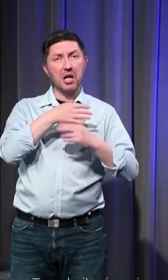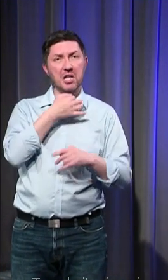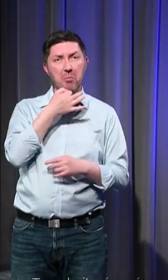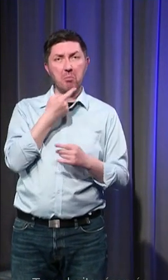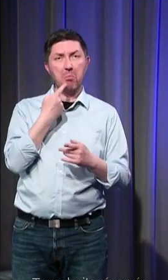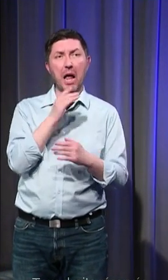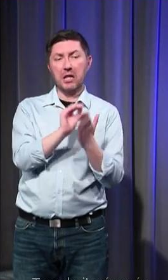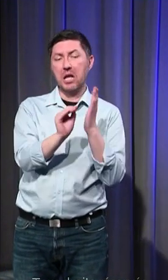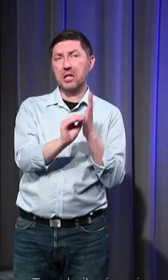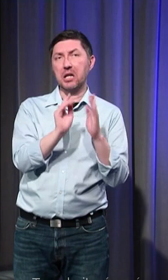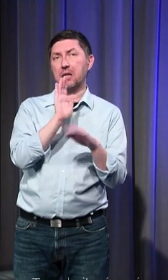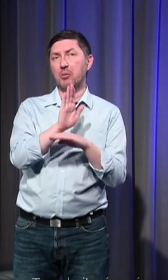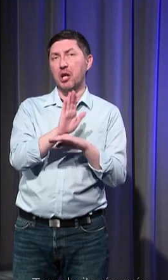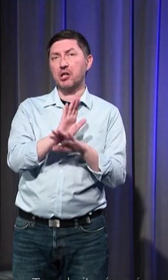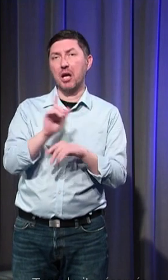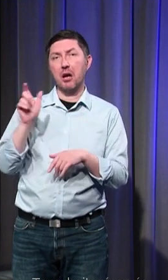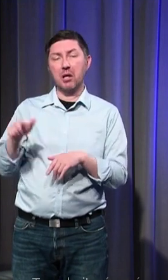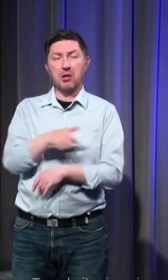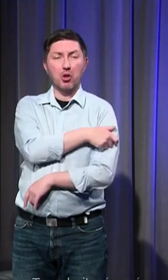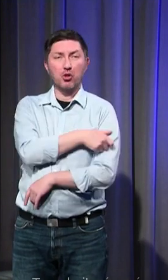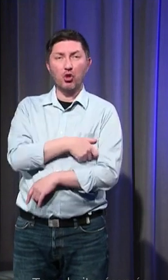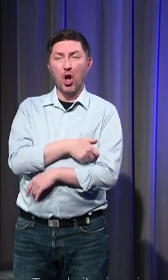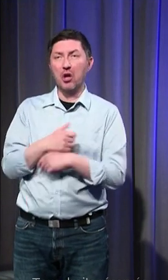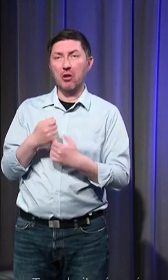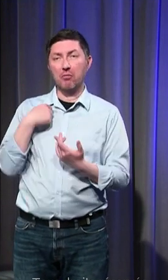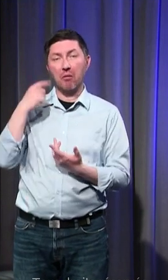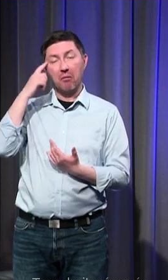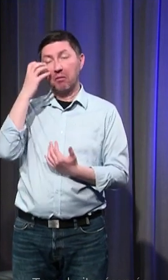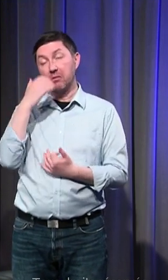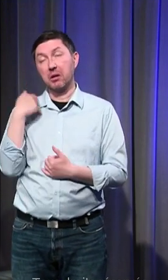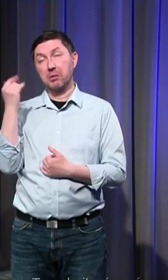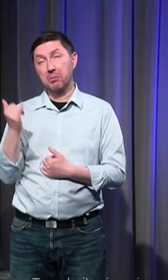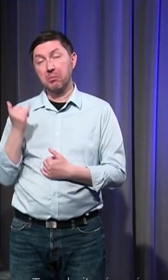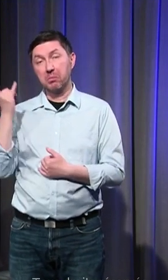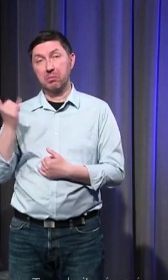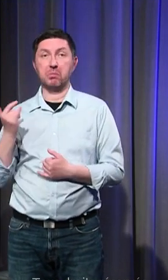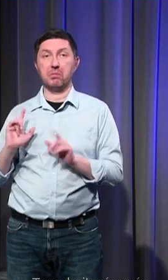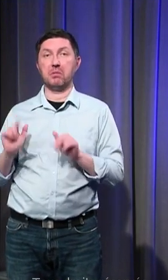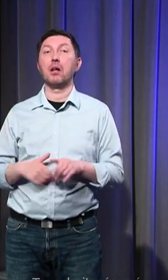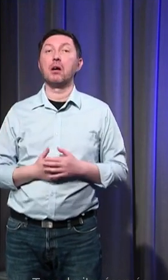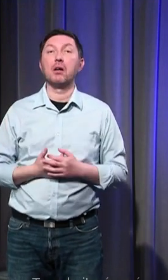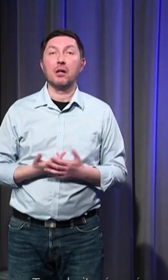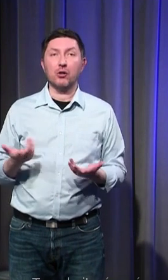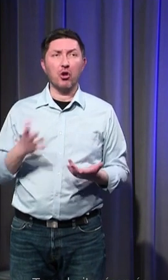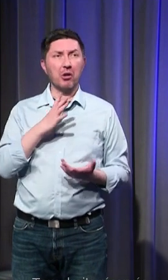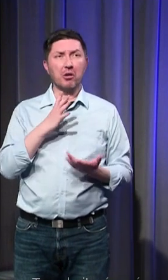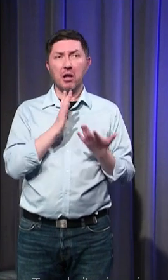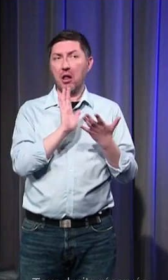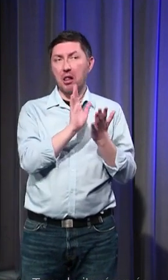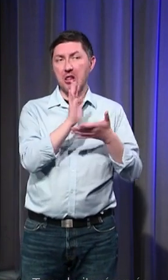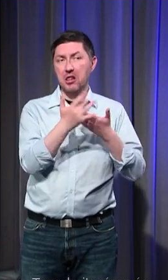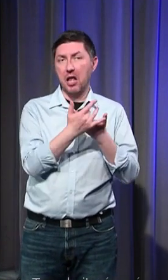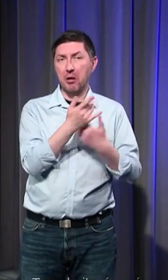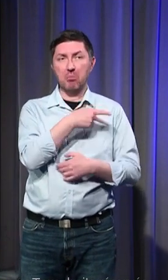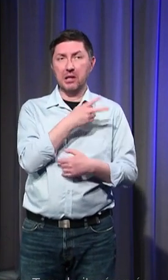mais notamment à cause du deuil donc oui à partir du XIIIe siècle on voit ce qu'on appelle des conseils médicaux donc des lettres que les médecins